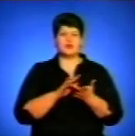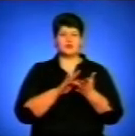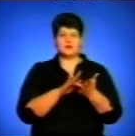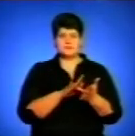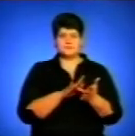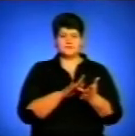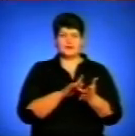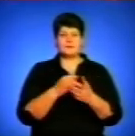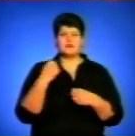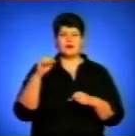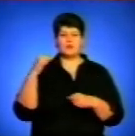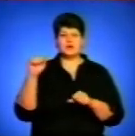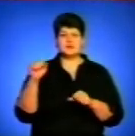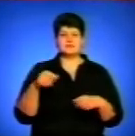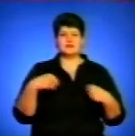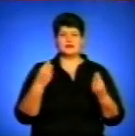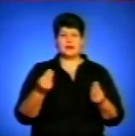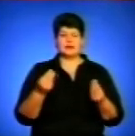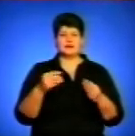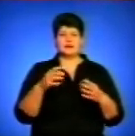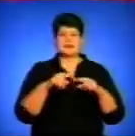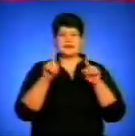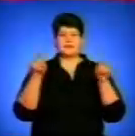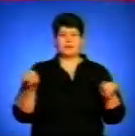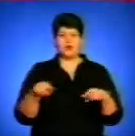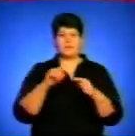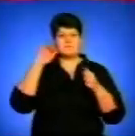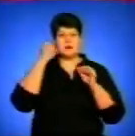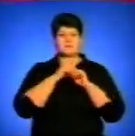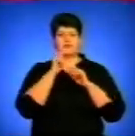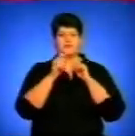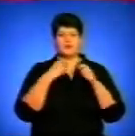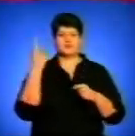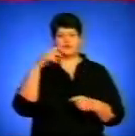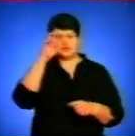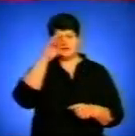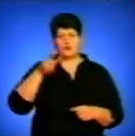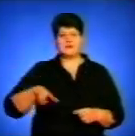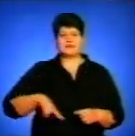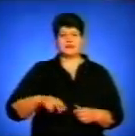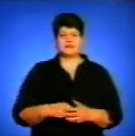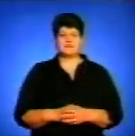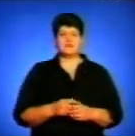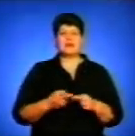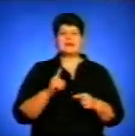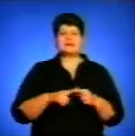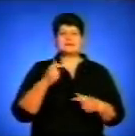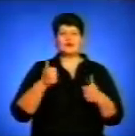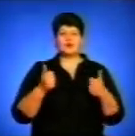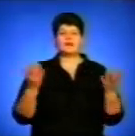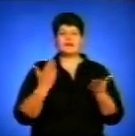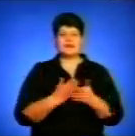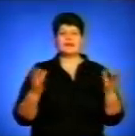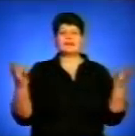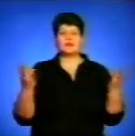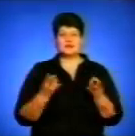ця переможця обласного туру нагородили дипломами та пам'ятними подарунками від обласної держадміністрації. Ці конкурси є необхідністю